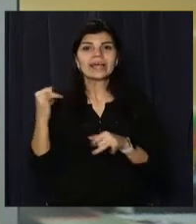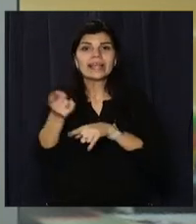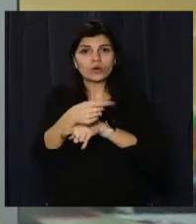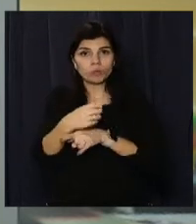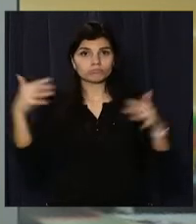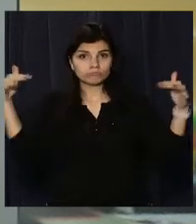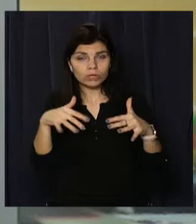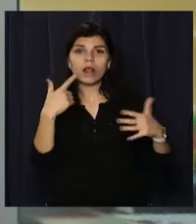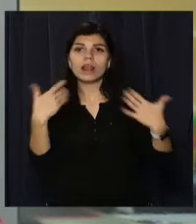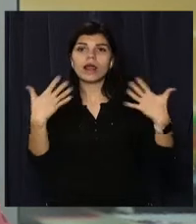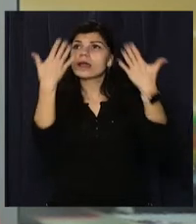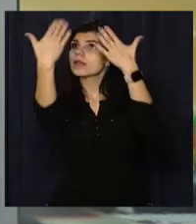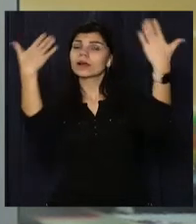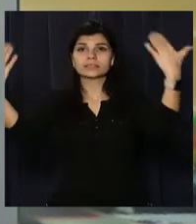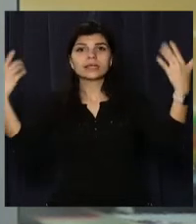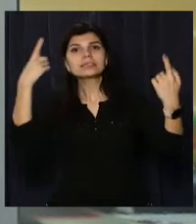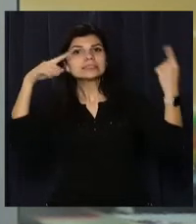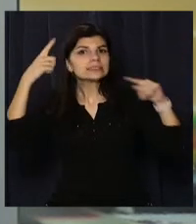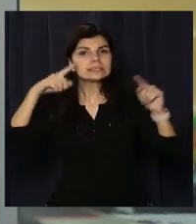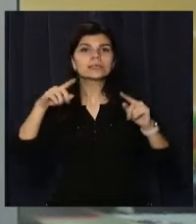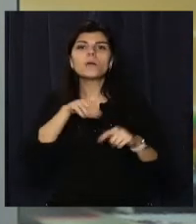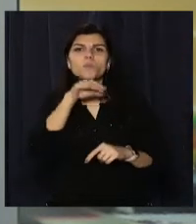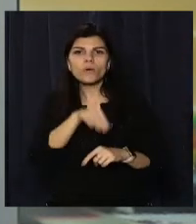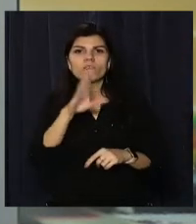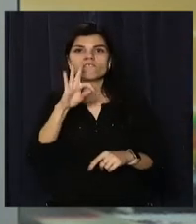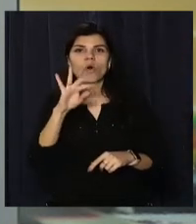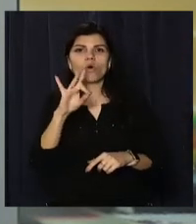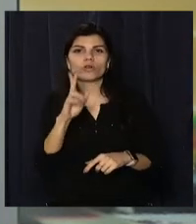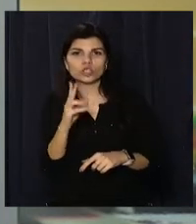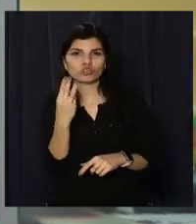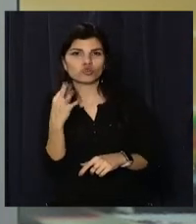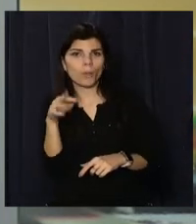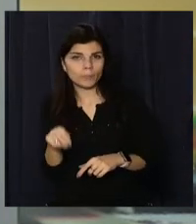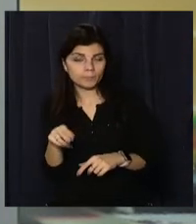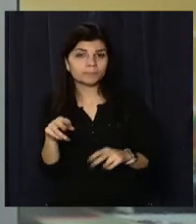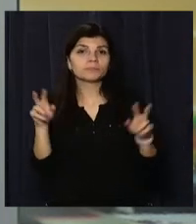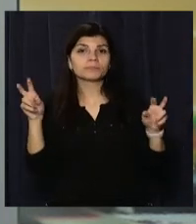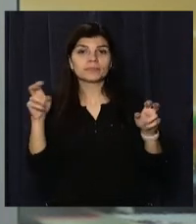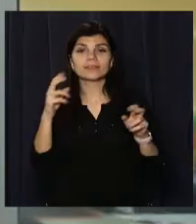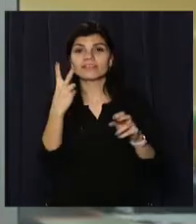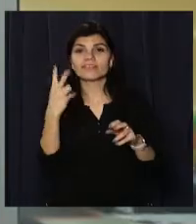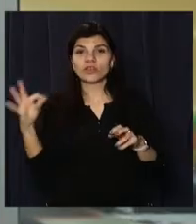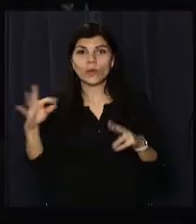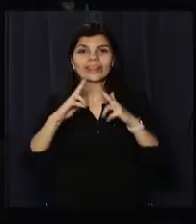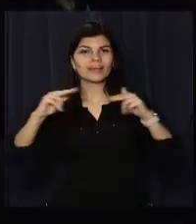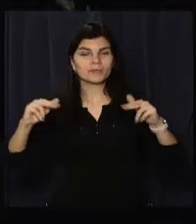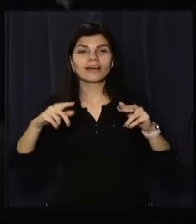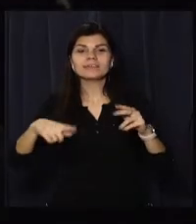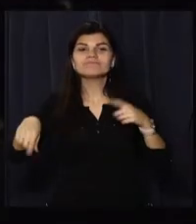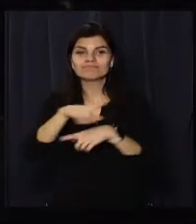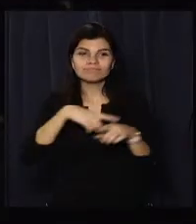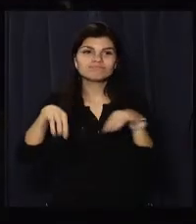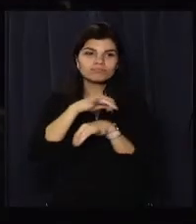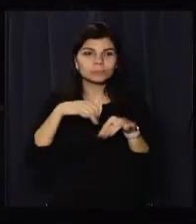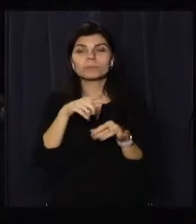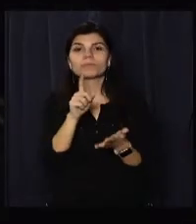Лекції, виставка архітектурних проєктів та професійний воркшоп «Воронцовка-2.0 Дніпро». Все це в рамках форуму. На